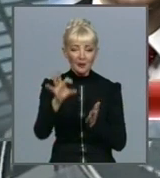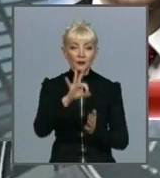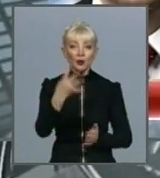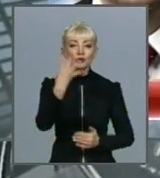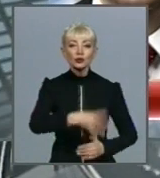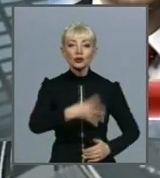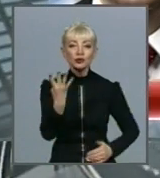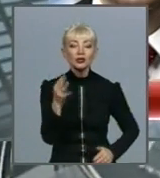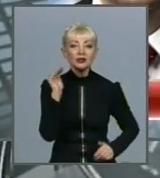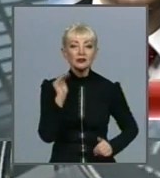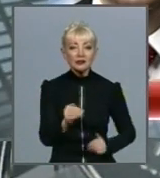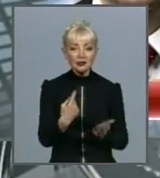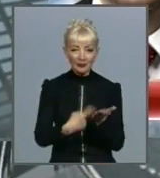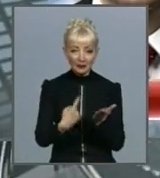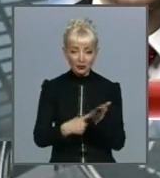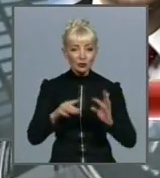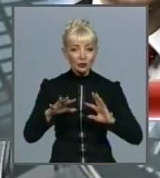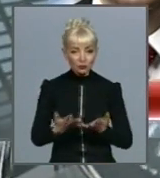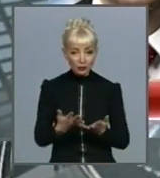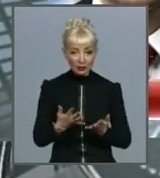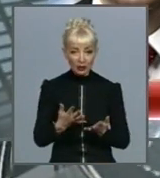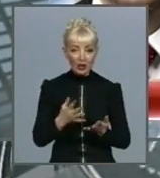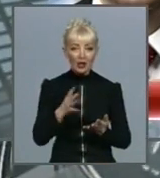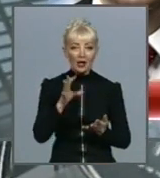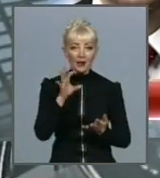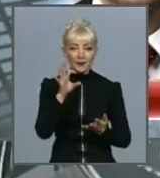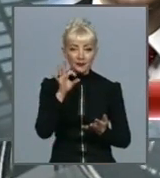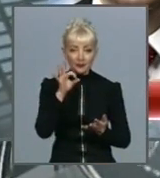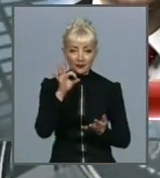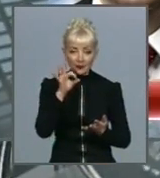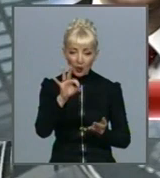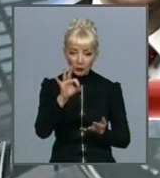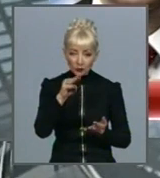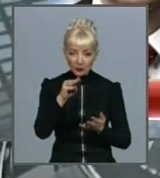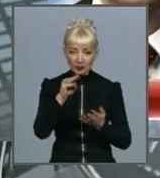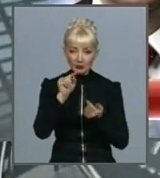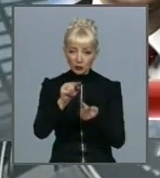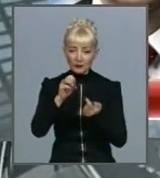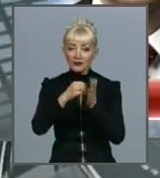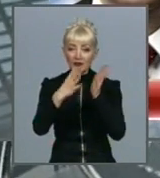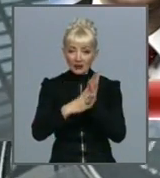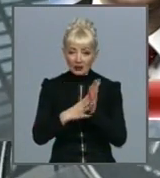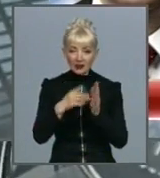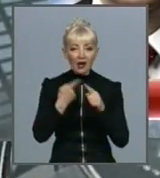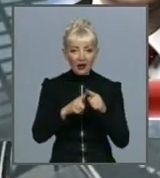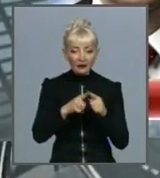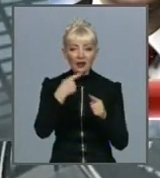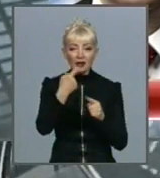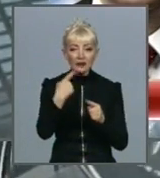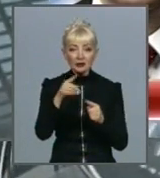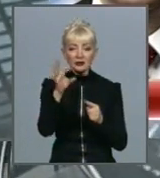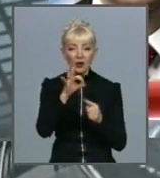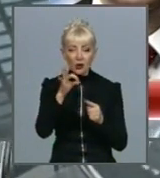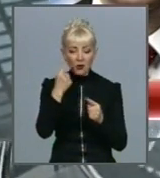підтверджених випадків COVID-19. Ці дані дають нам краще уявлення про віковий діапазон хворих осіб,